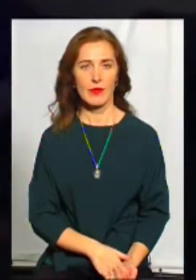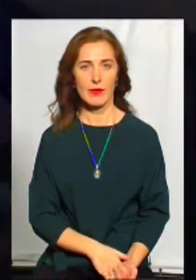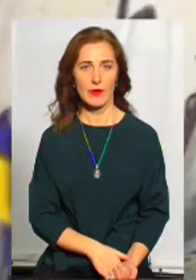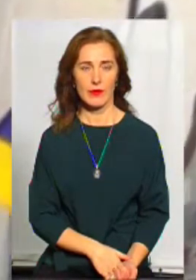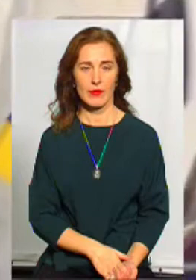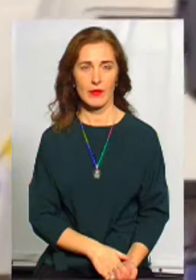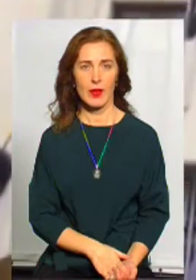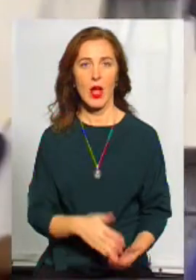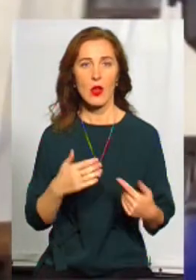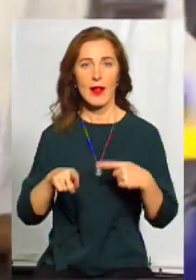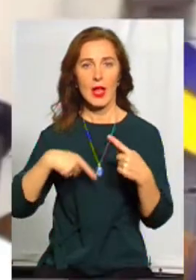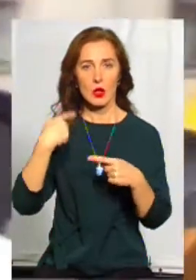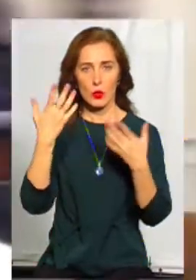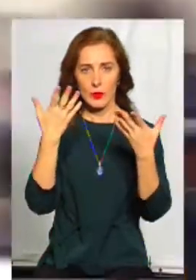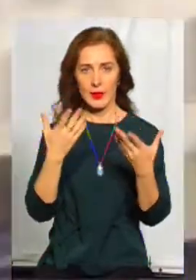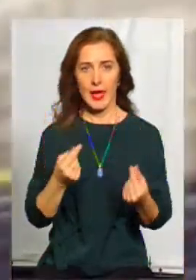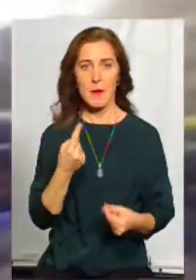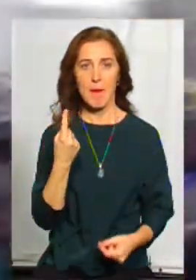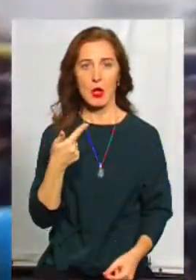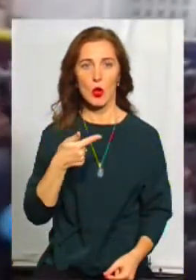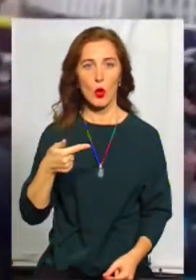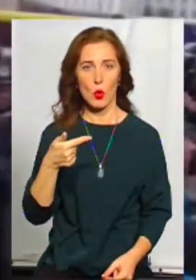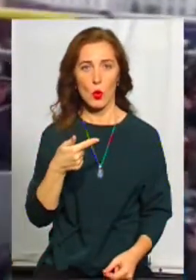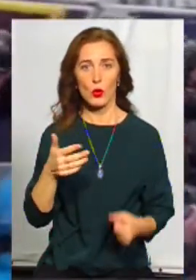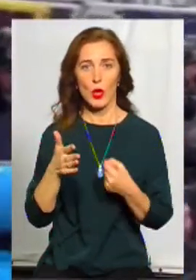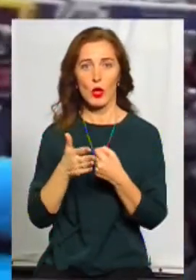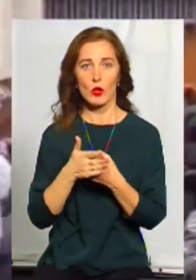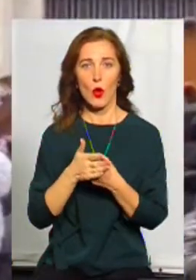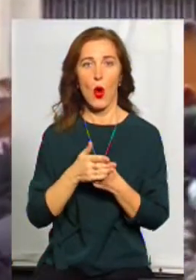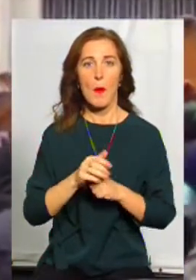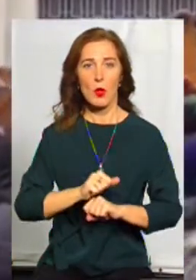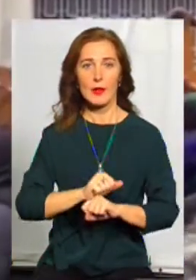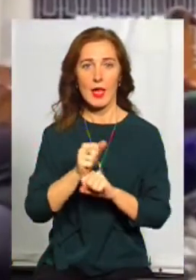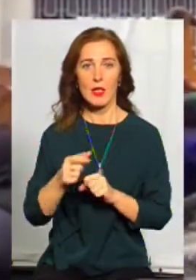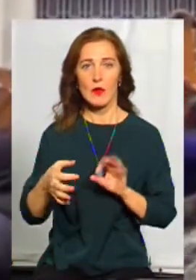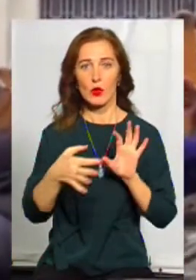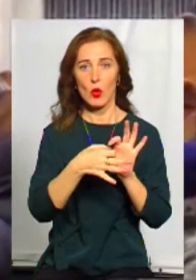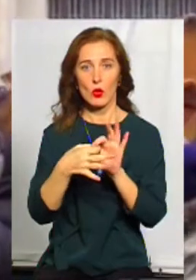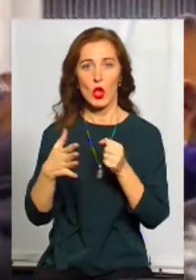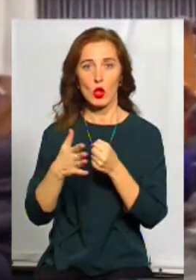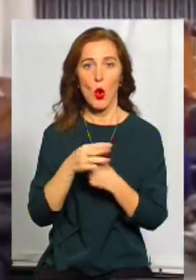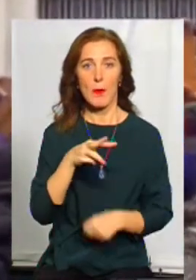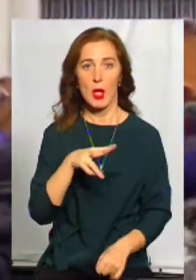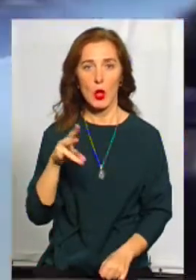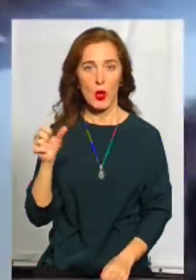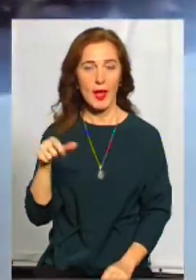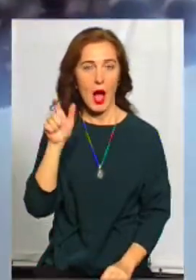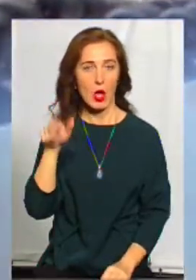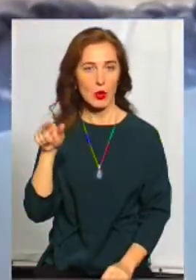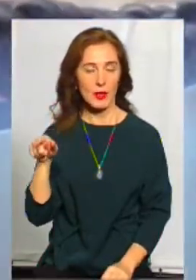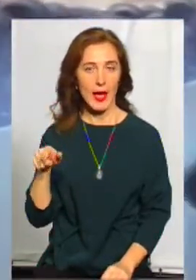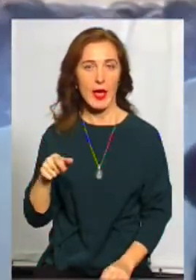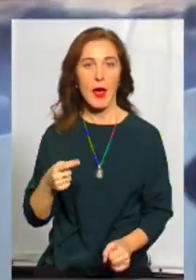Уже наступного дня, 1 грудня, до протестів долучилося від 500 тисяч до мільйона людей. Тоді ж уперше спробували